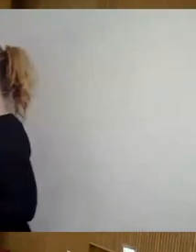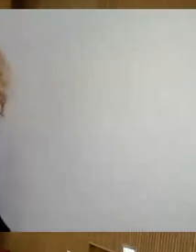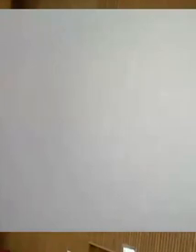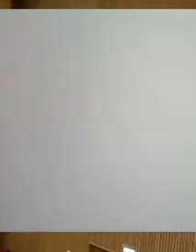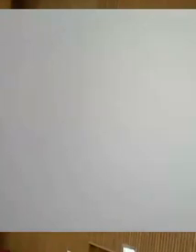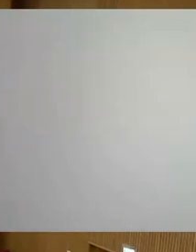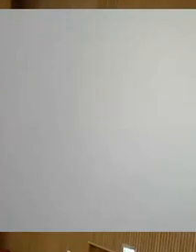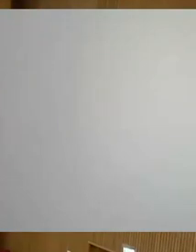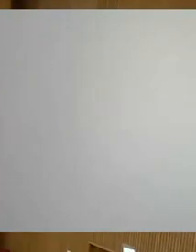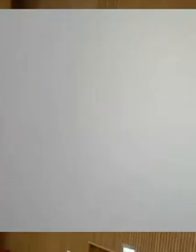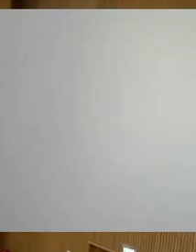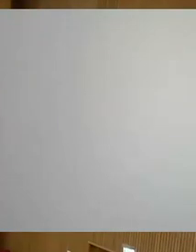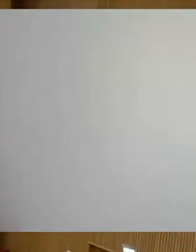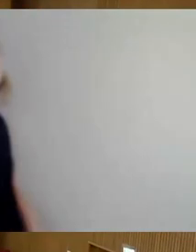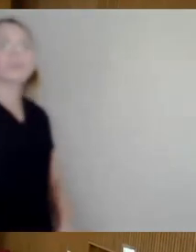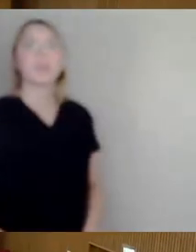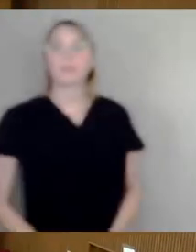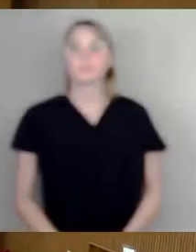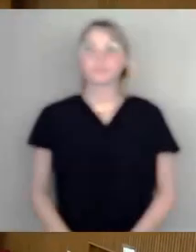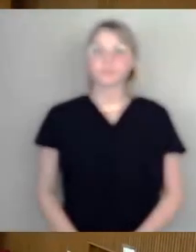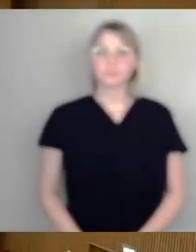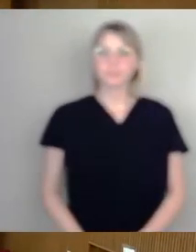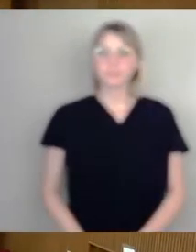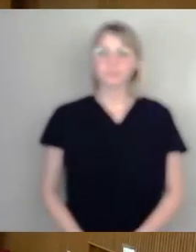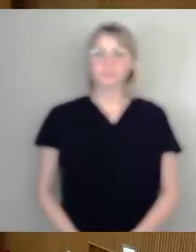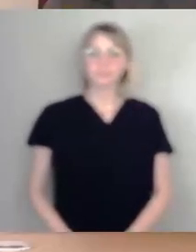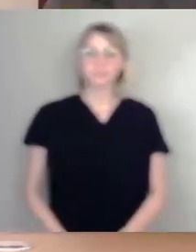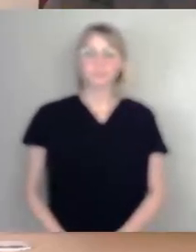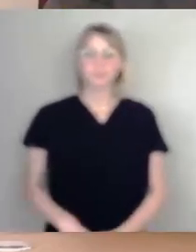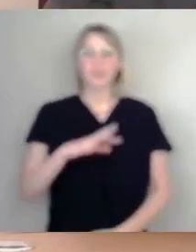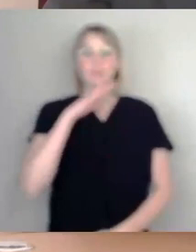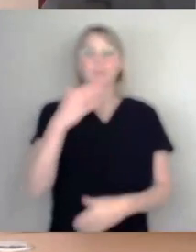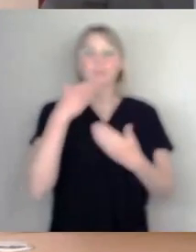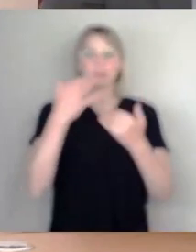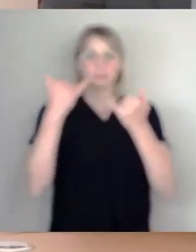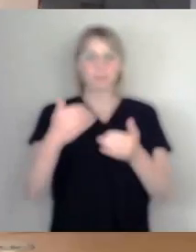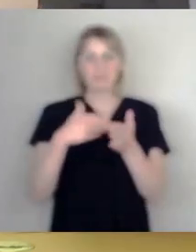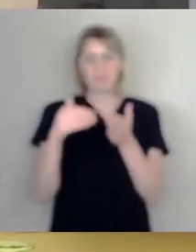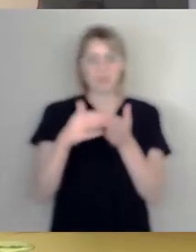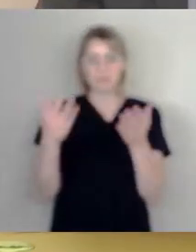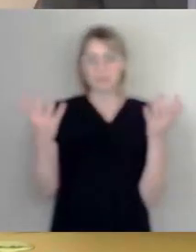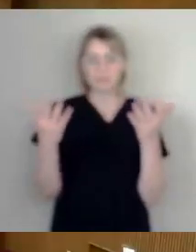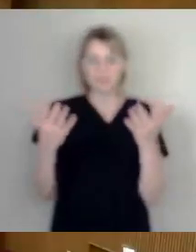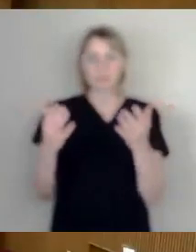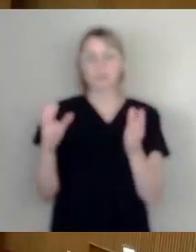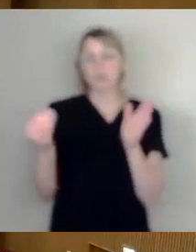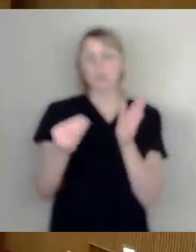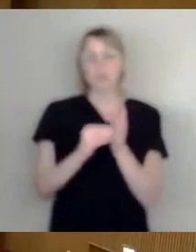Schönen Dank und dann würden wir jetzt weitermachen mit dem Ergänzungsantrag Fraktion Die Linke.